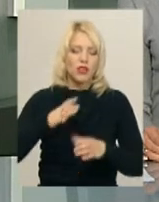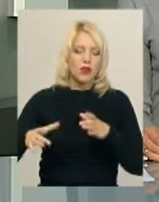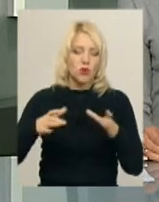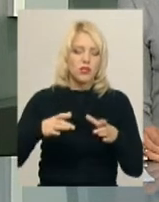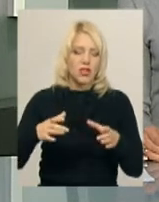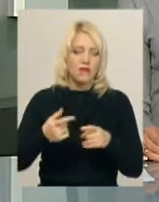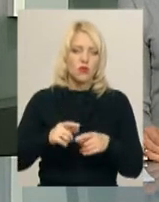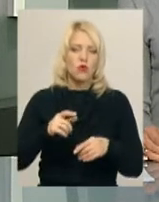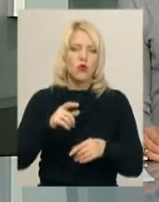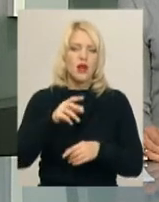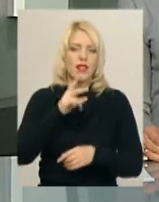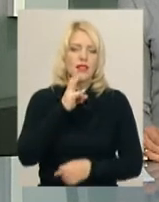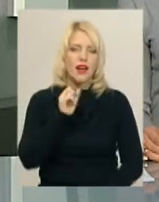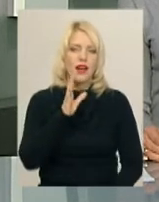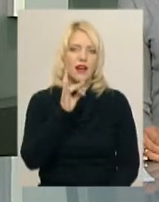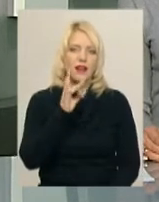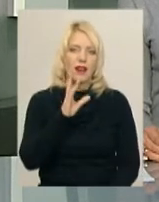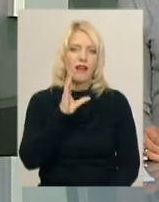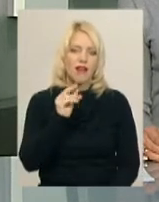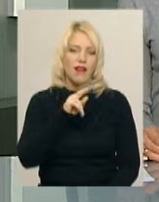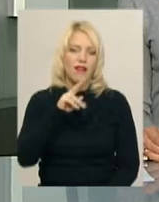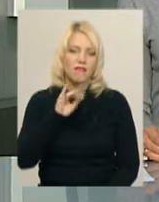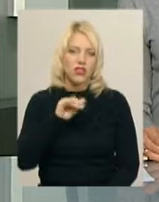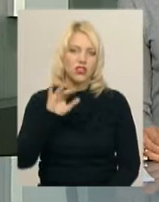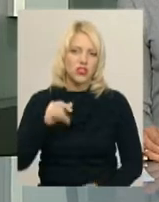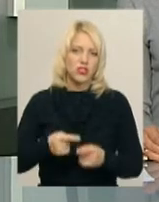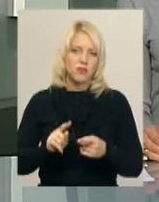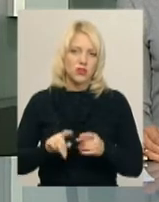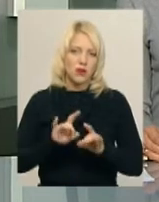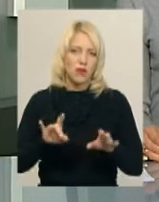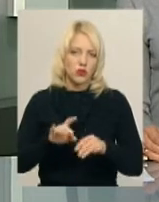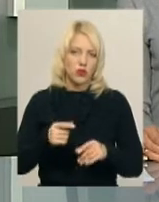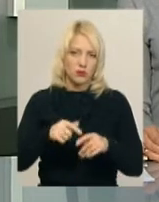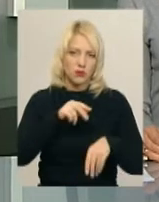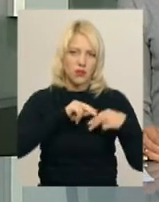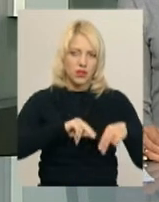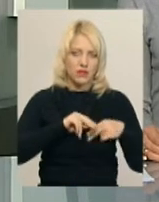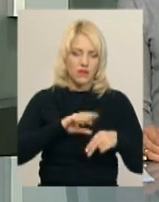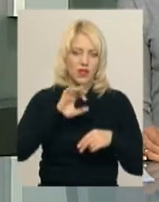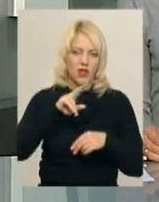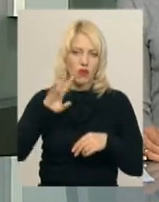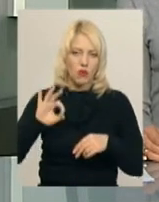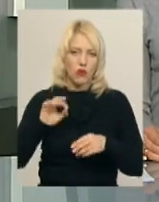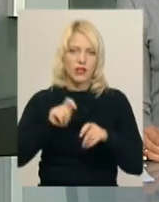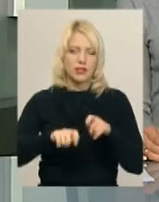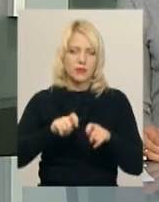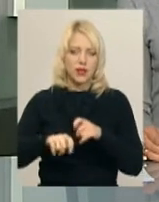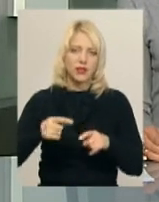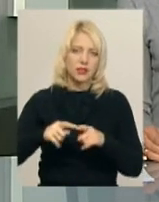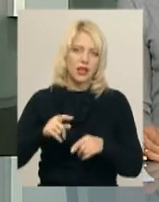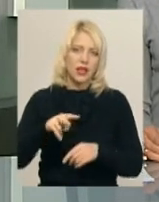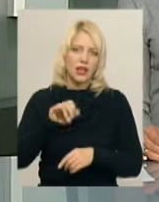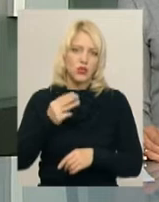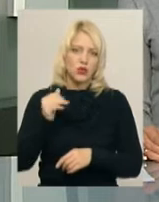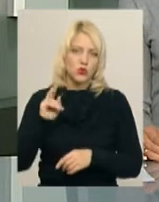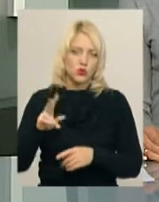типу Наркевичі. Про це повідомив начальник відділу інструментально-лабораторного контролю Держекоінспекції в Хмельницькій області Олег